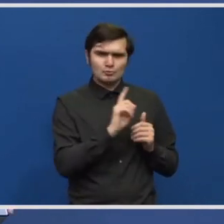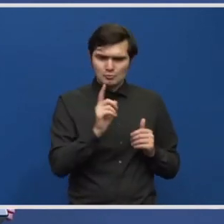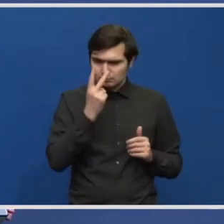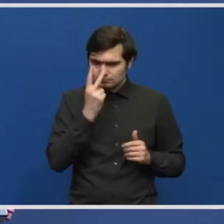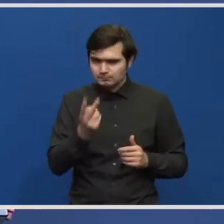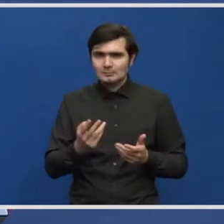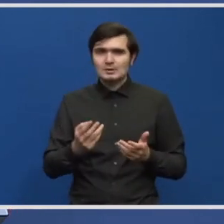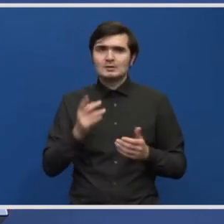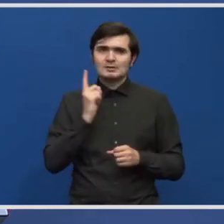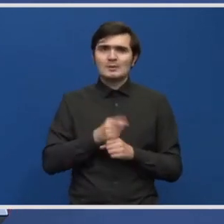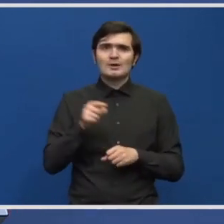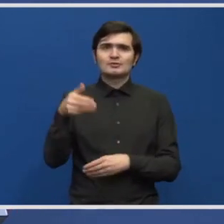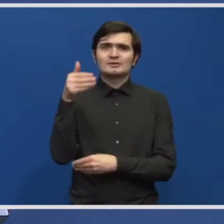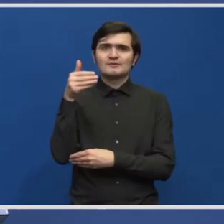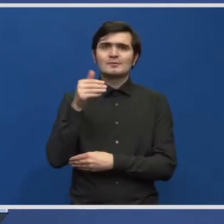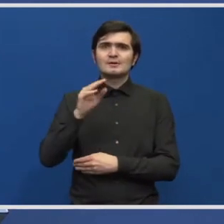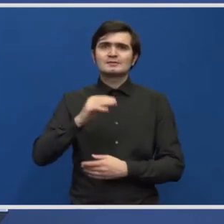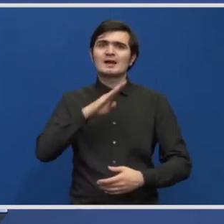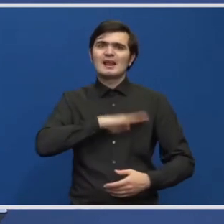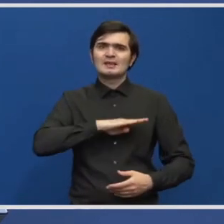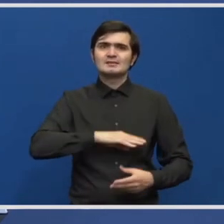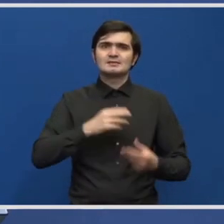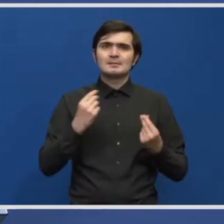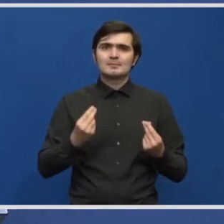ajungă la sustenabilitate. Mulțumesc mult! Mulțumesc mult!